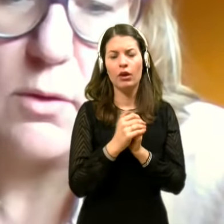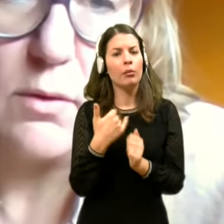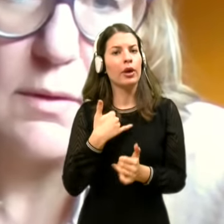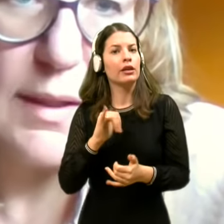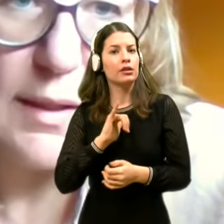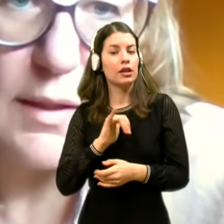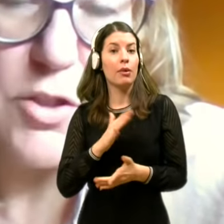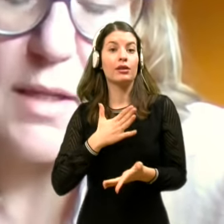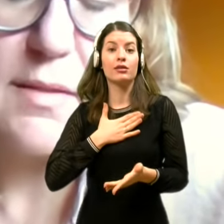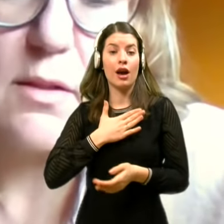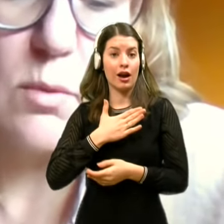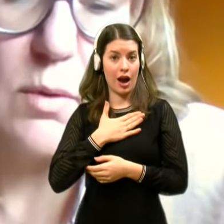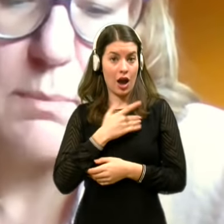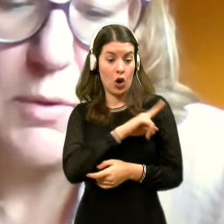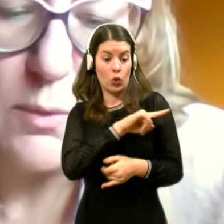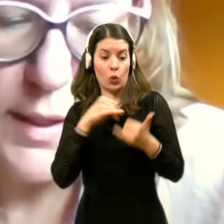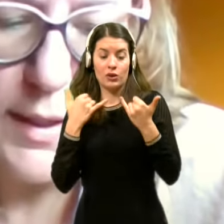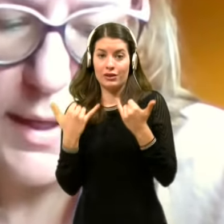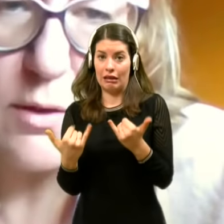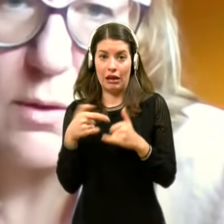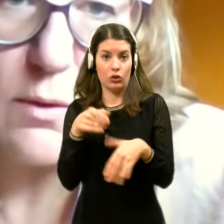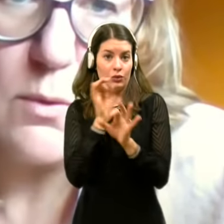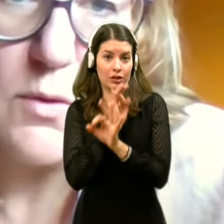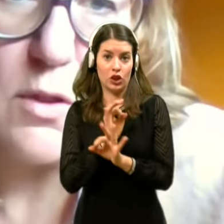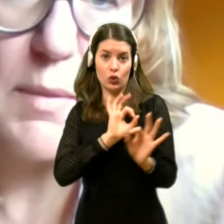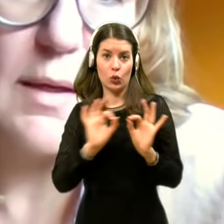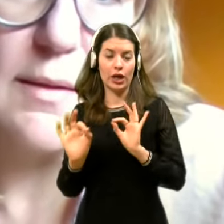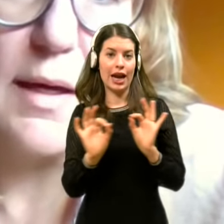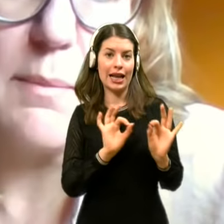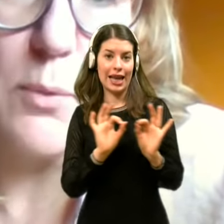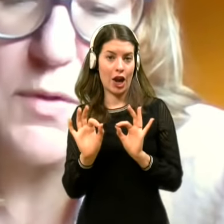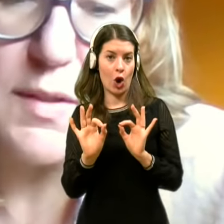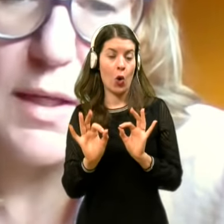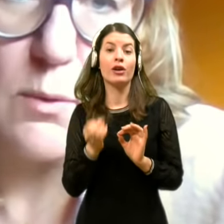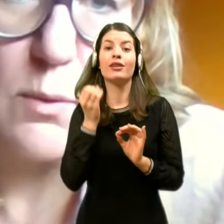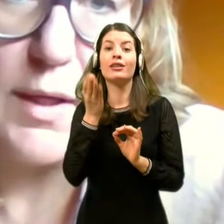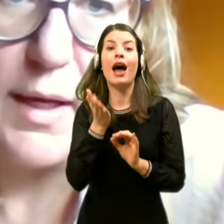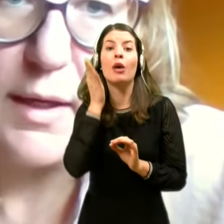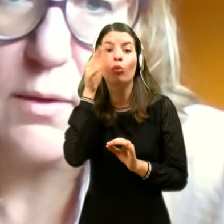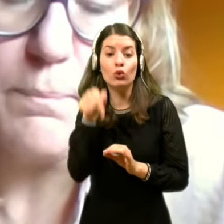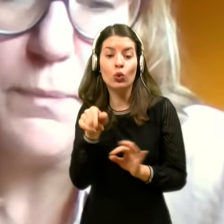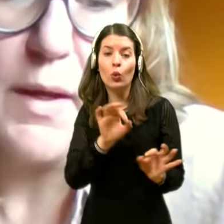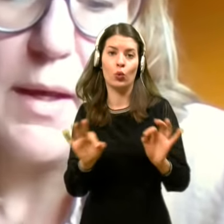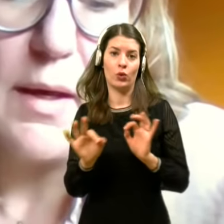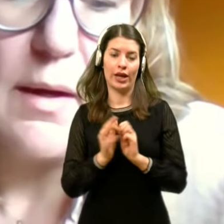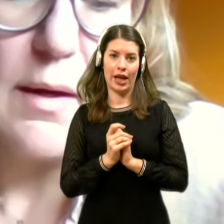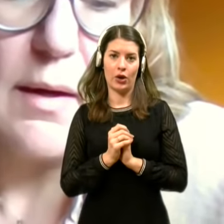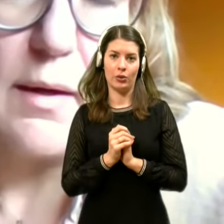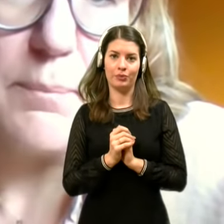do tega časa to ni bilo urejeno oziroma kdaj bo zdaj urejeno.